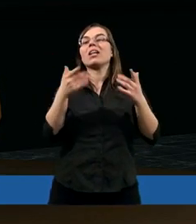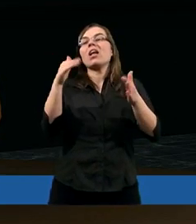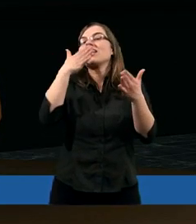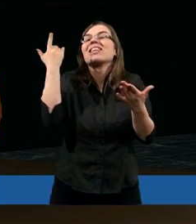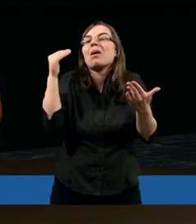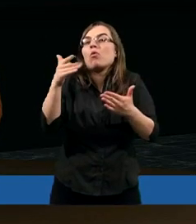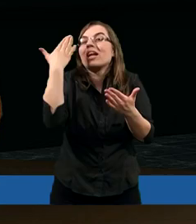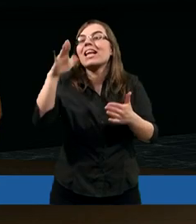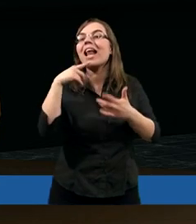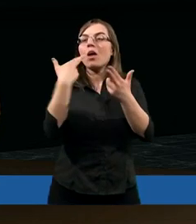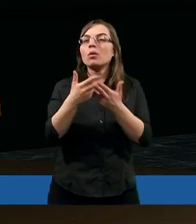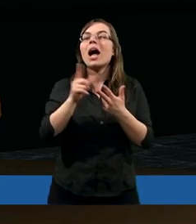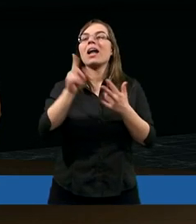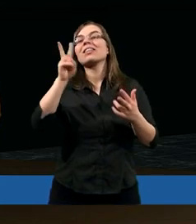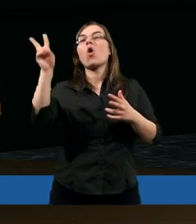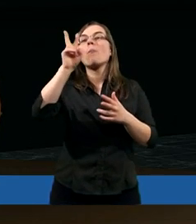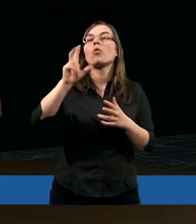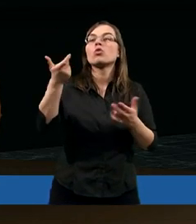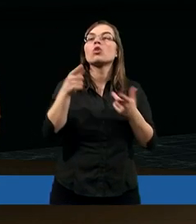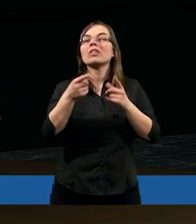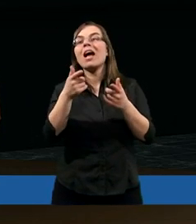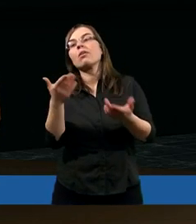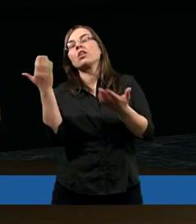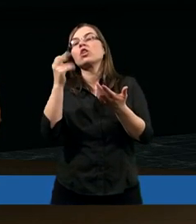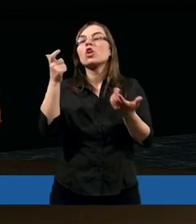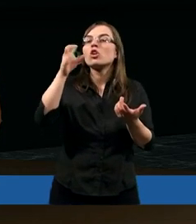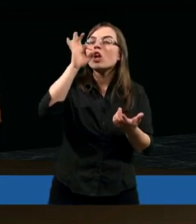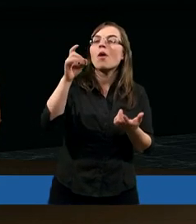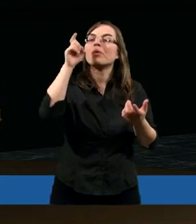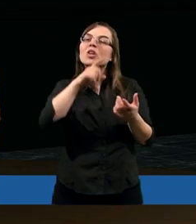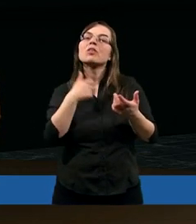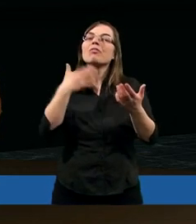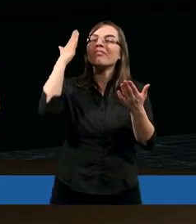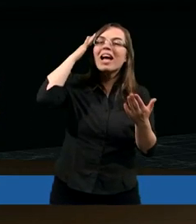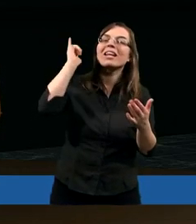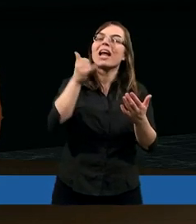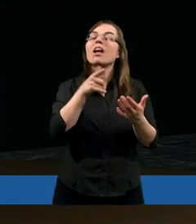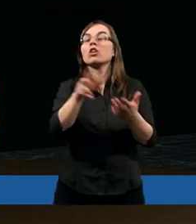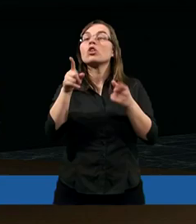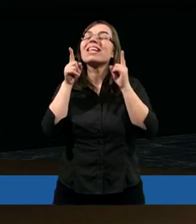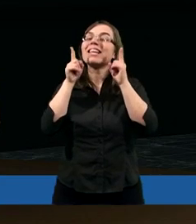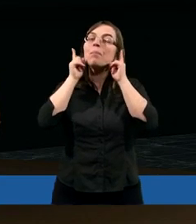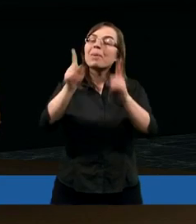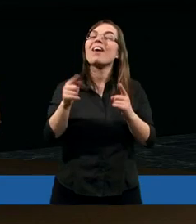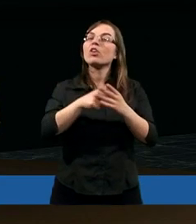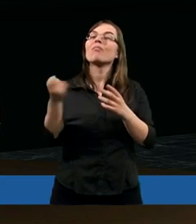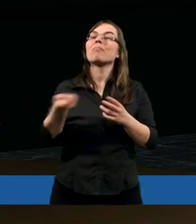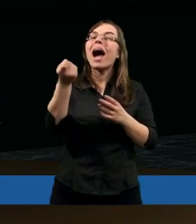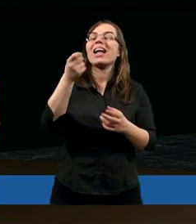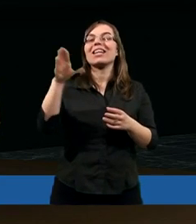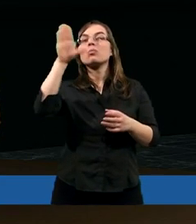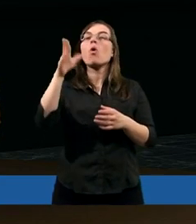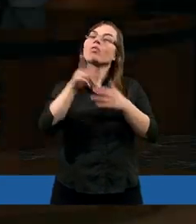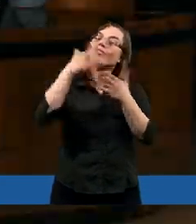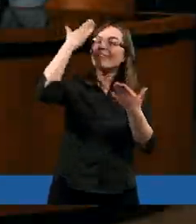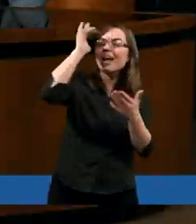odpowiedzi, ale jak komukolwiek coś się źle dzieje, to on o tym wie. I to jest taki prawdziwy pasterz